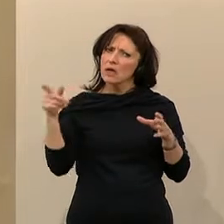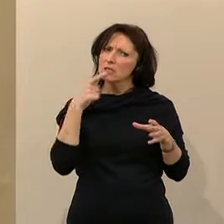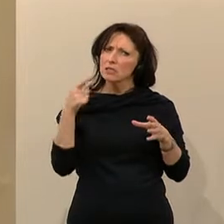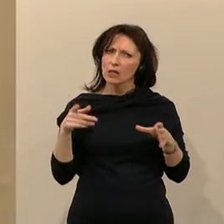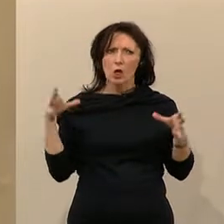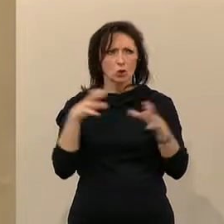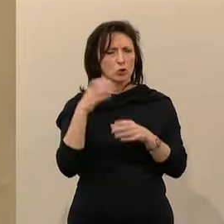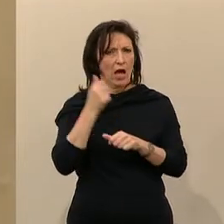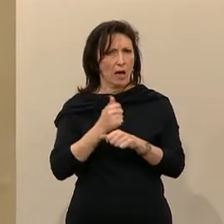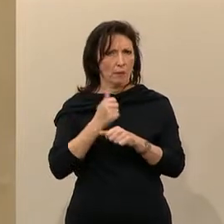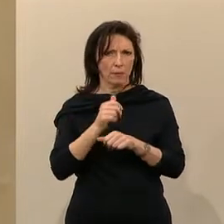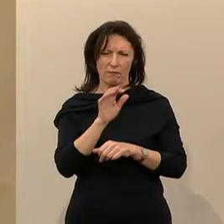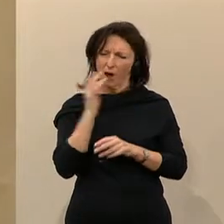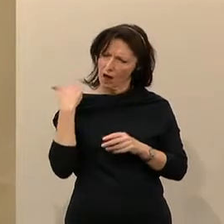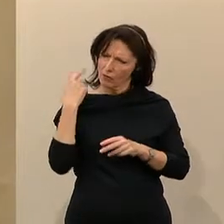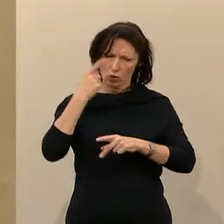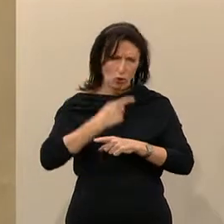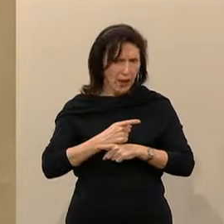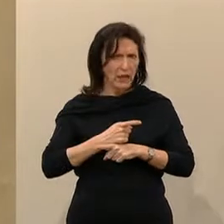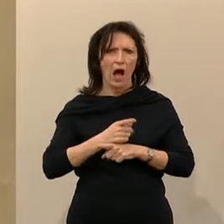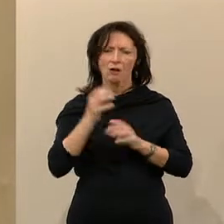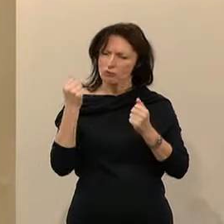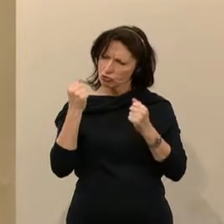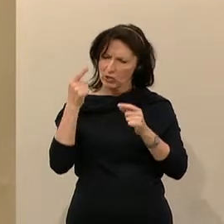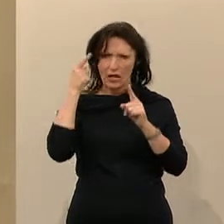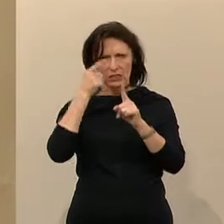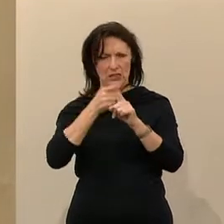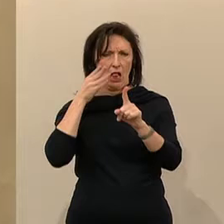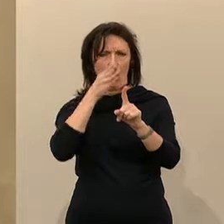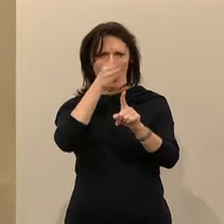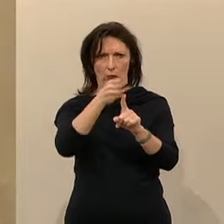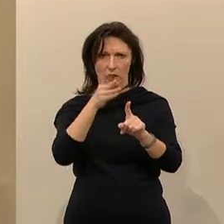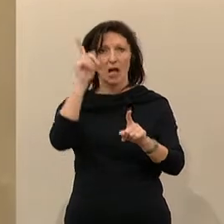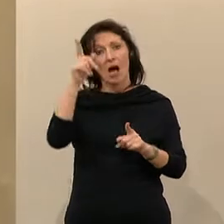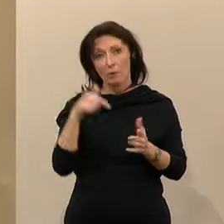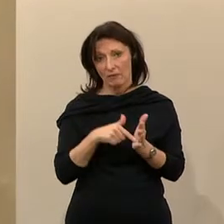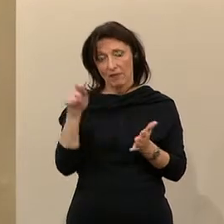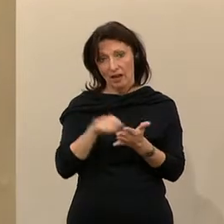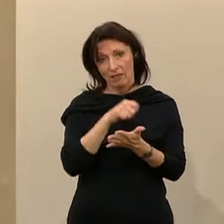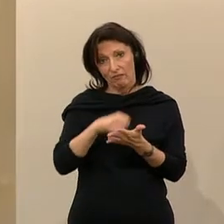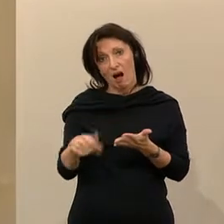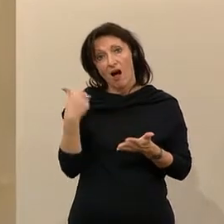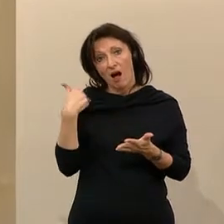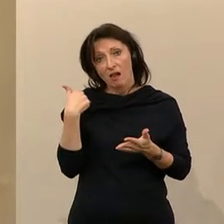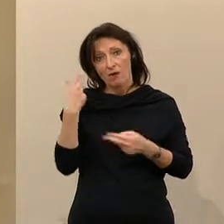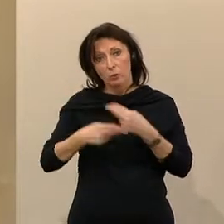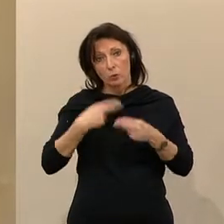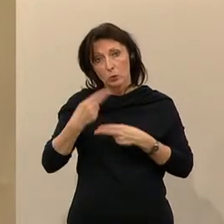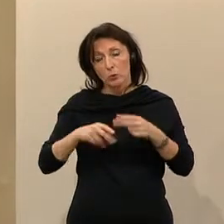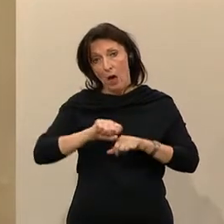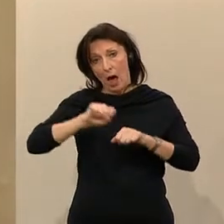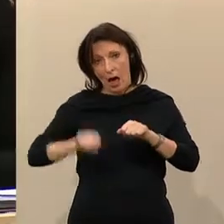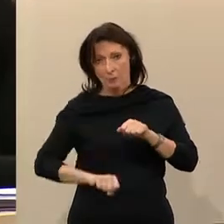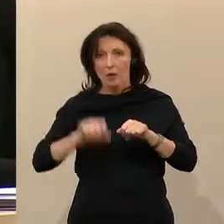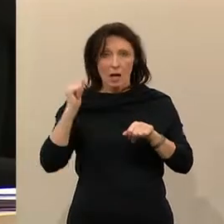effizient gewesen ist. Ja, die Untersuchungsarbeit wurde unterbrochen durch die Nationalratswahl, aber es sind viele Themenbereiche, die offen